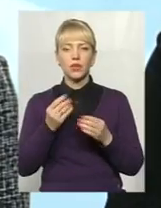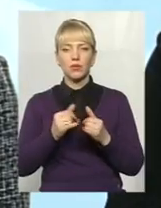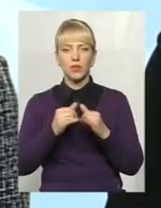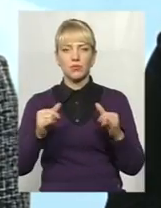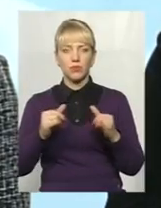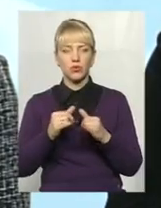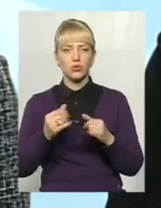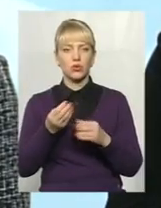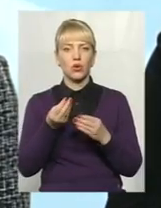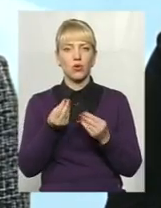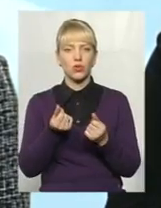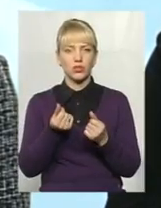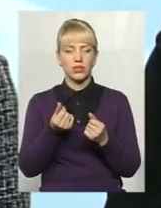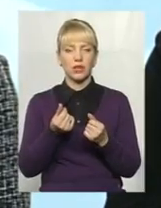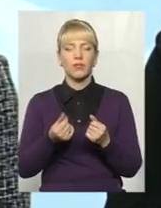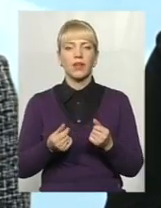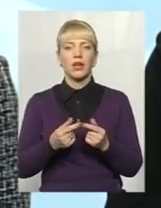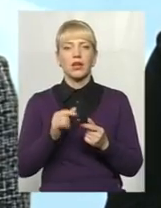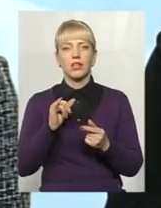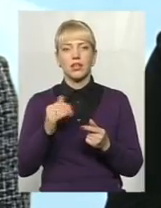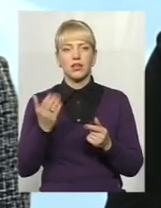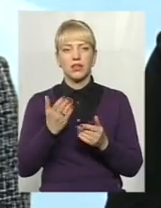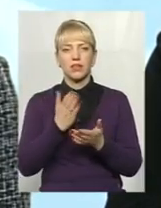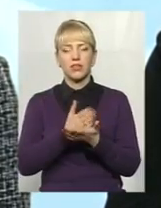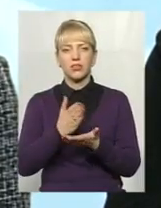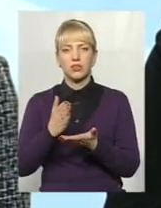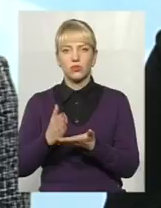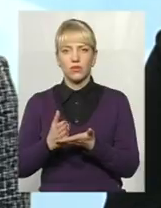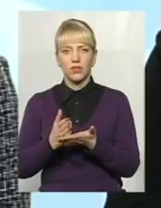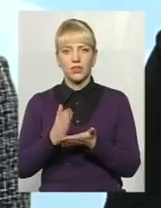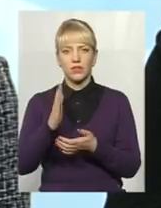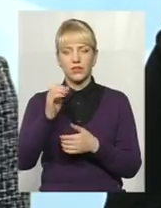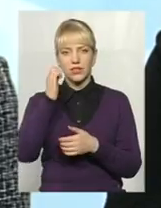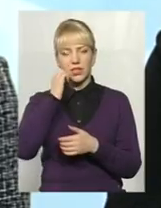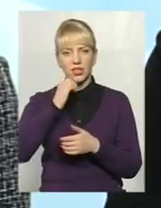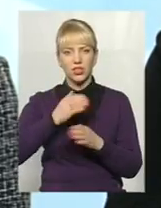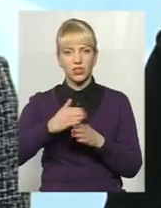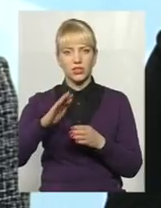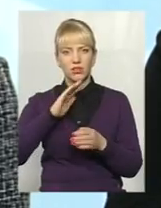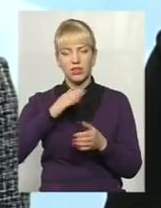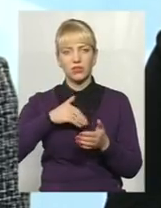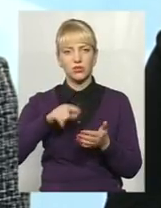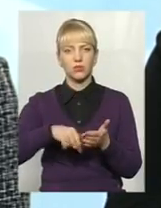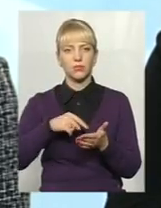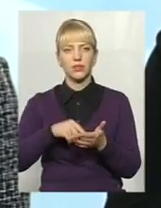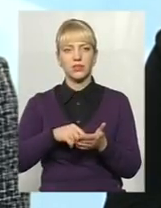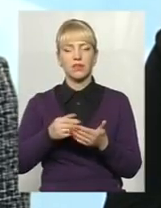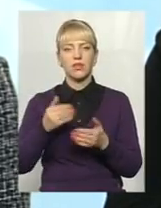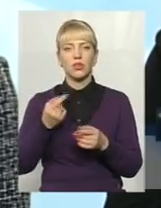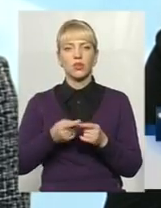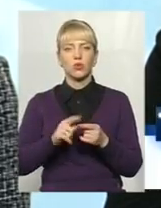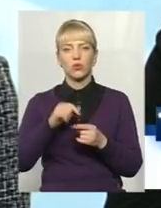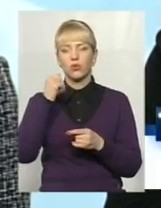реконструкцію пам'яток архітектури, розташованих в старій частині нашого міста. І того року